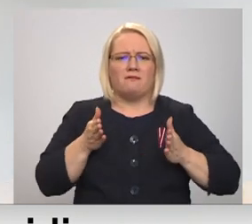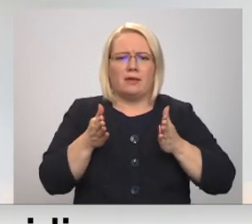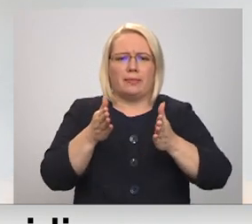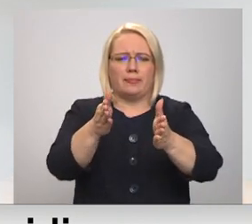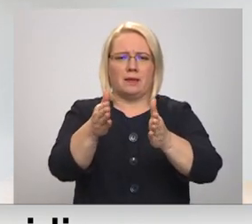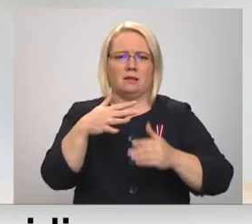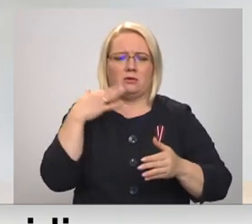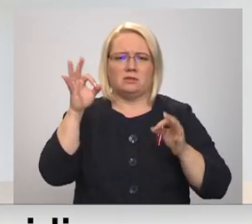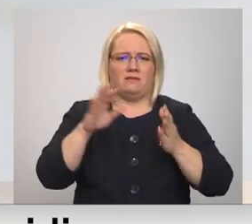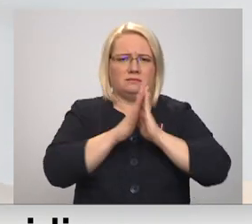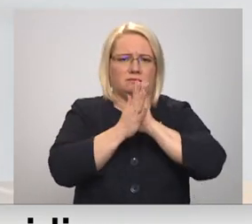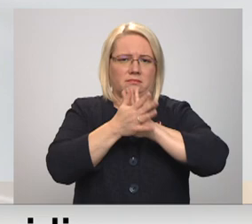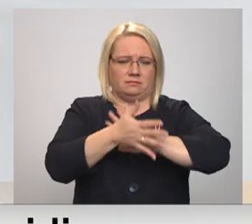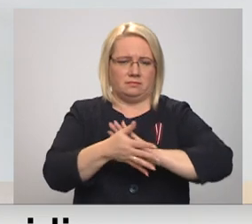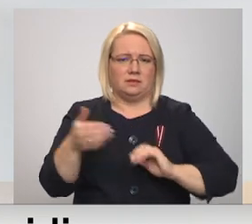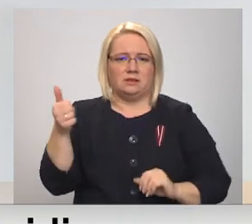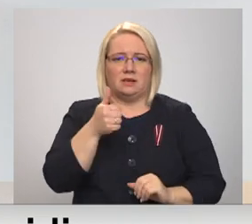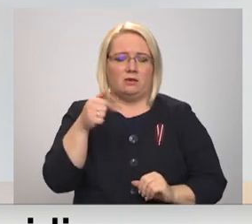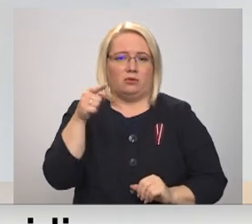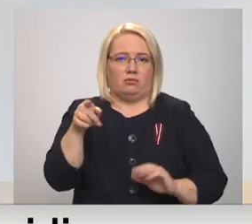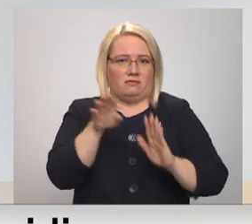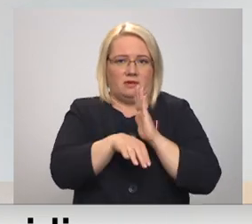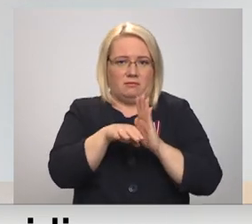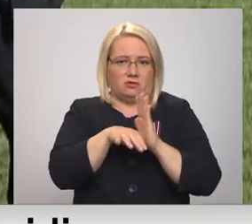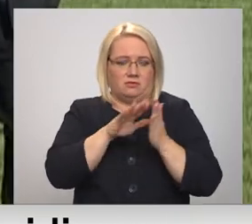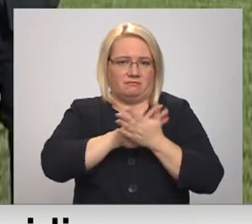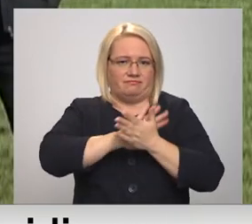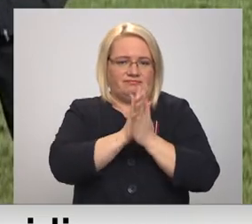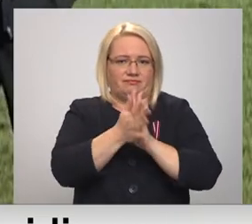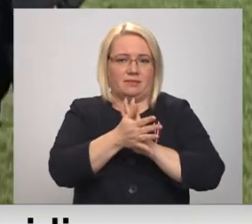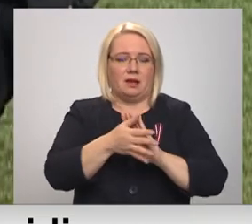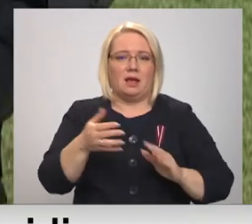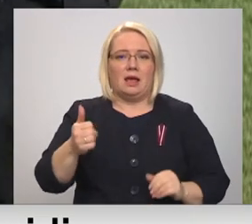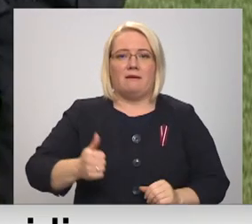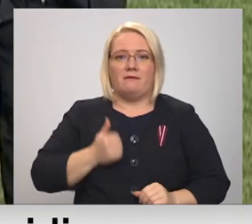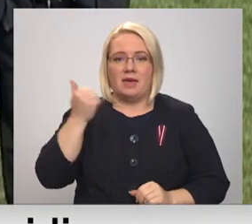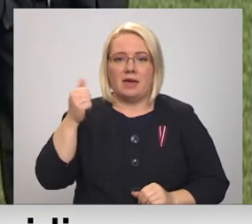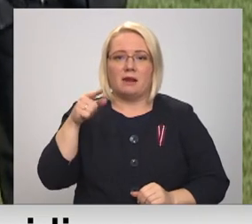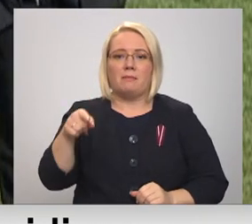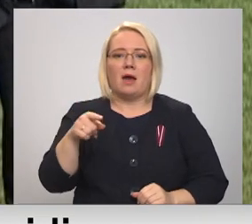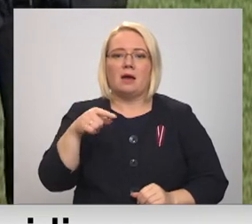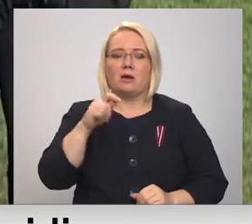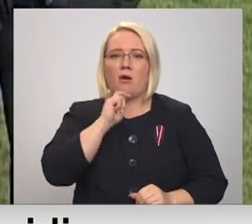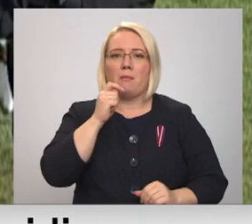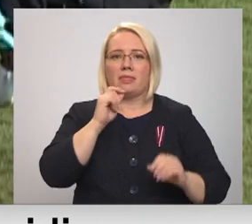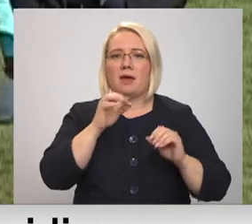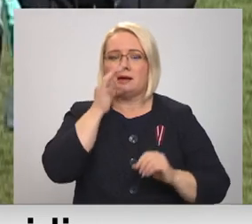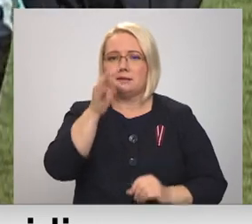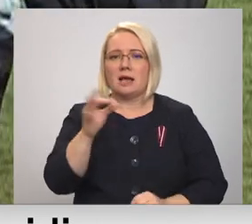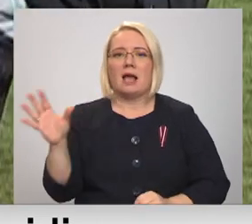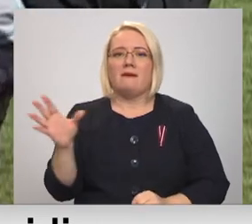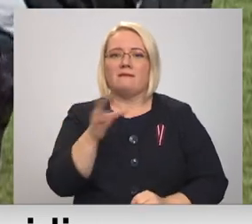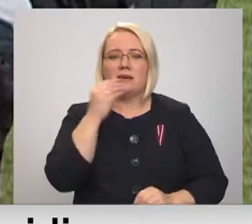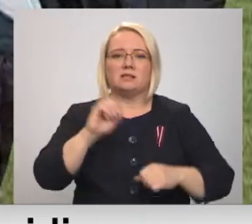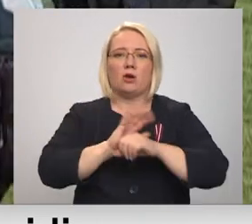šauru, ej cilvēki, staigāji seviši, tur ir vienkārši drūzma. Uzņēmums Labbeko rakstiskā komentārā skaidro, ka visas